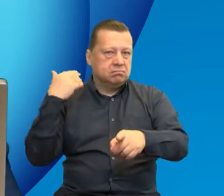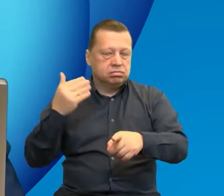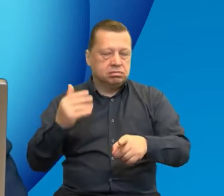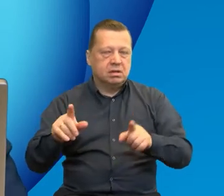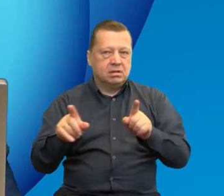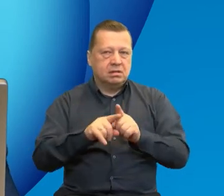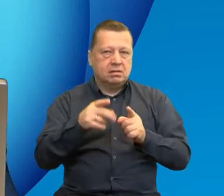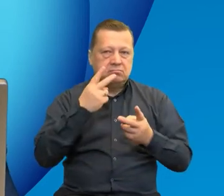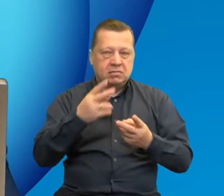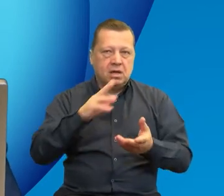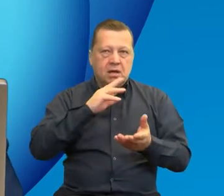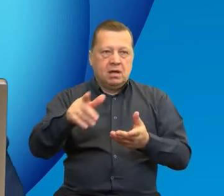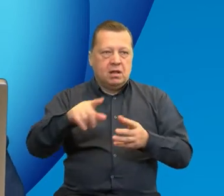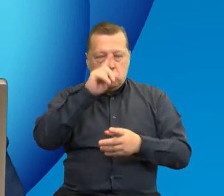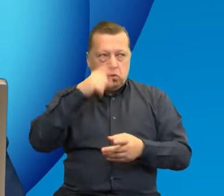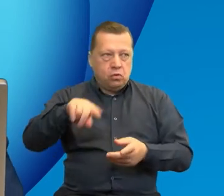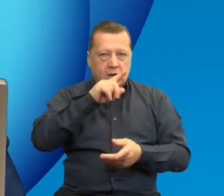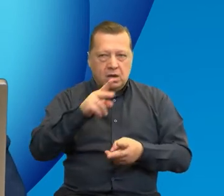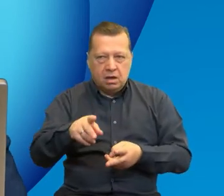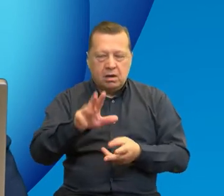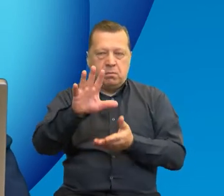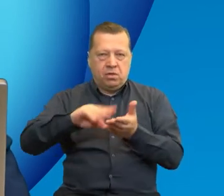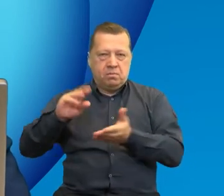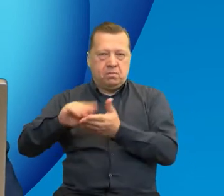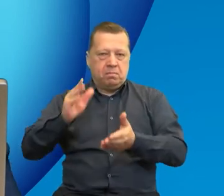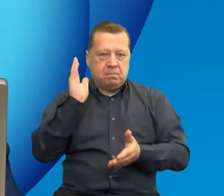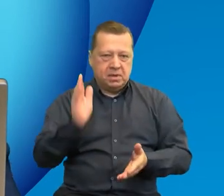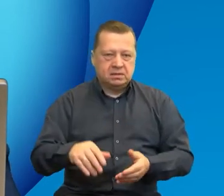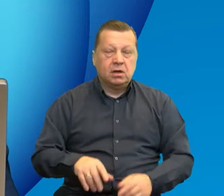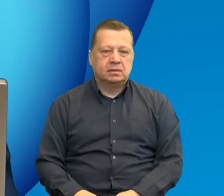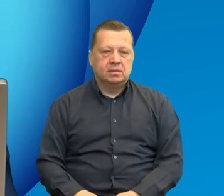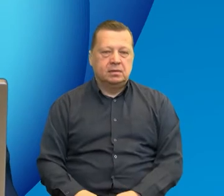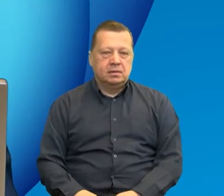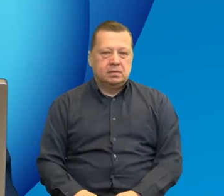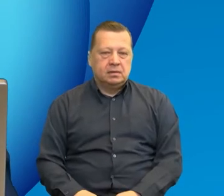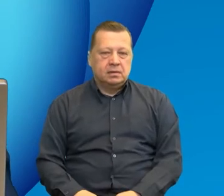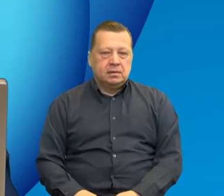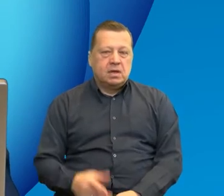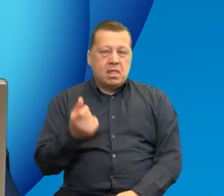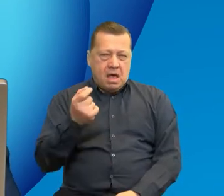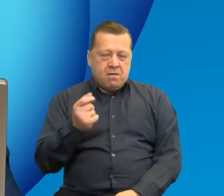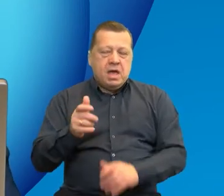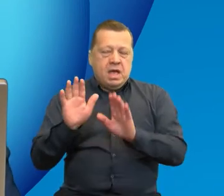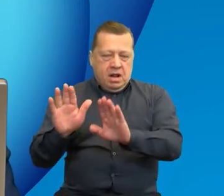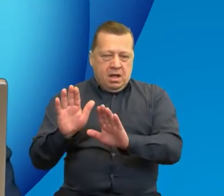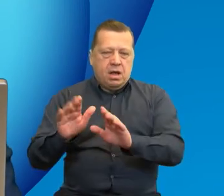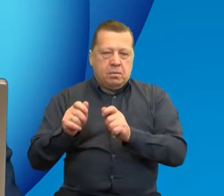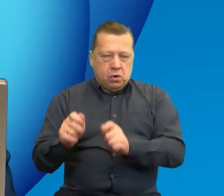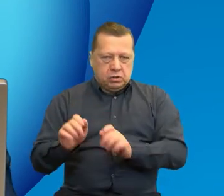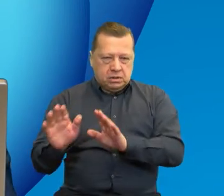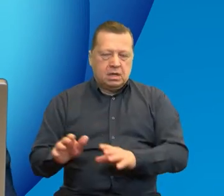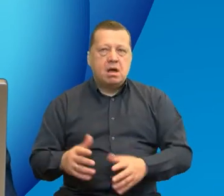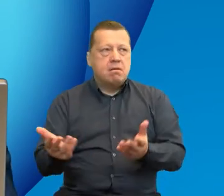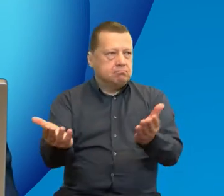inspirujące dla naszych słuchaczy. Będziemy śledzić dalej Państwa działania. Na chwilkę żegnam się z Panem Krzysztofem. Zachęcam do